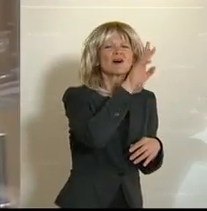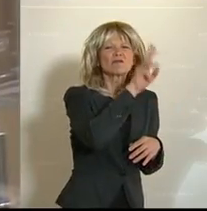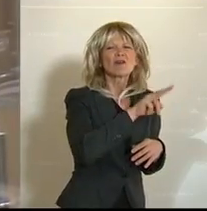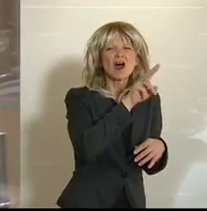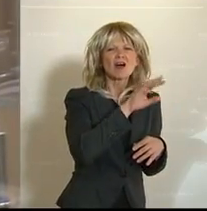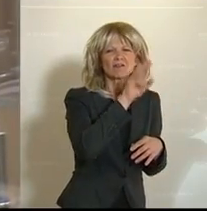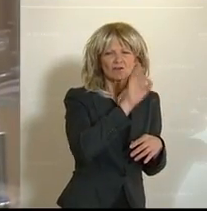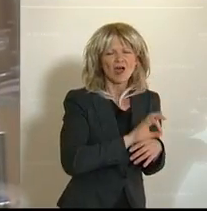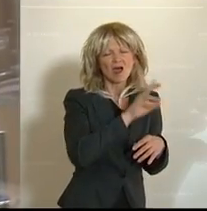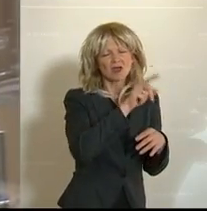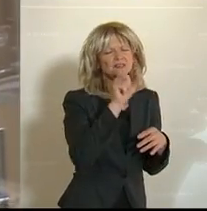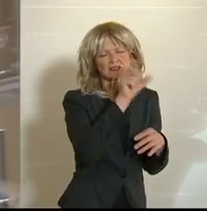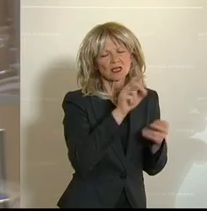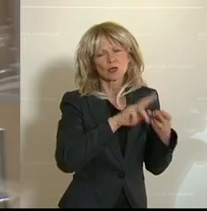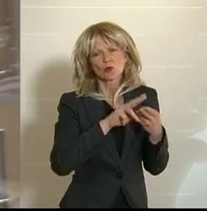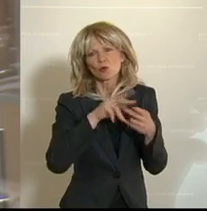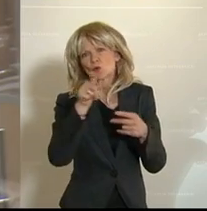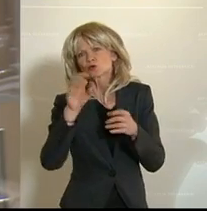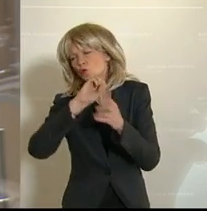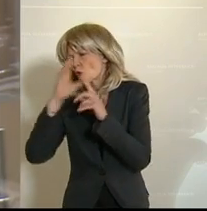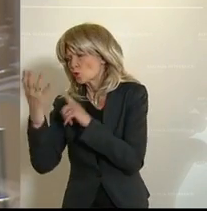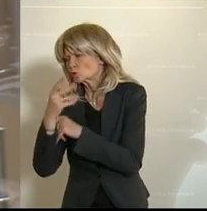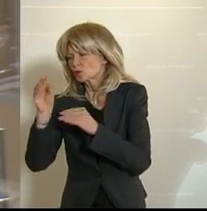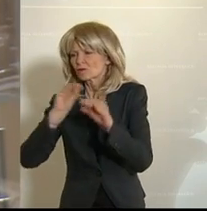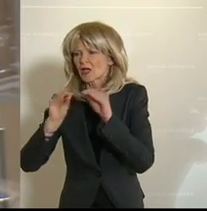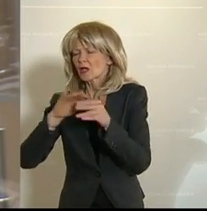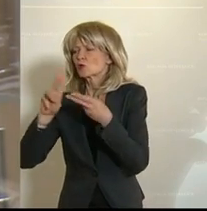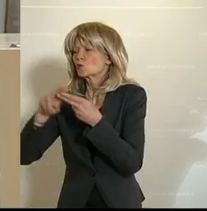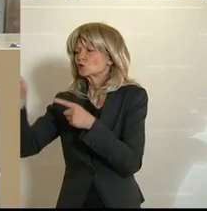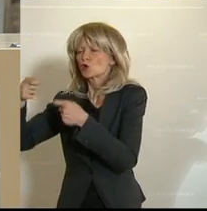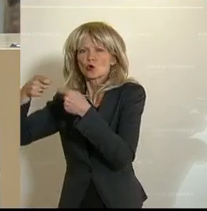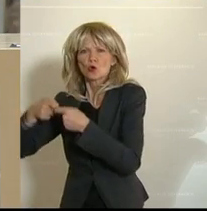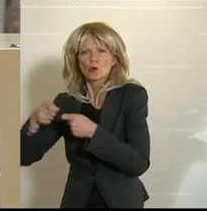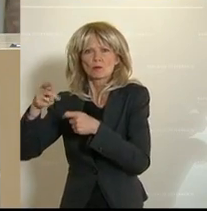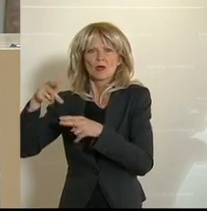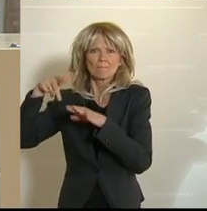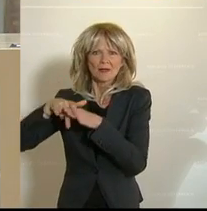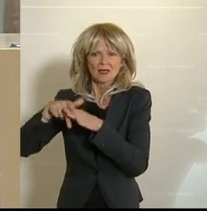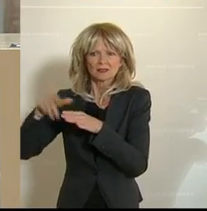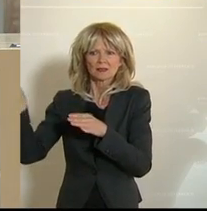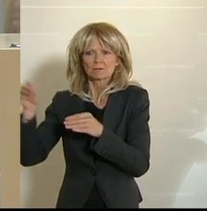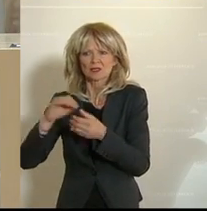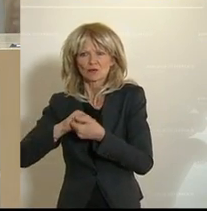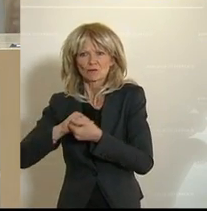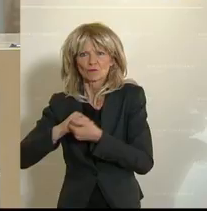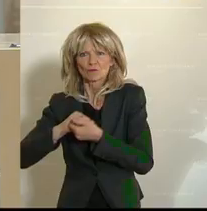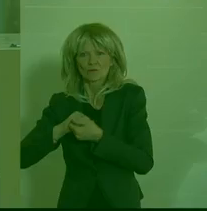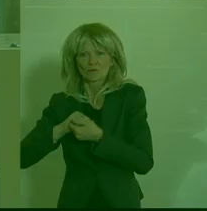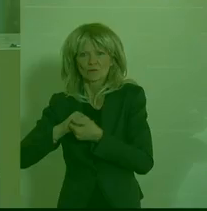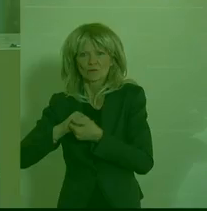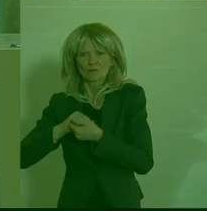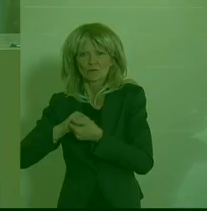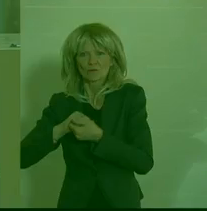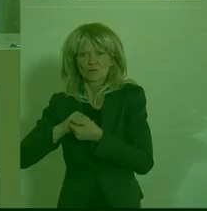dem Integrationshaus als soziale Einrichtung, dem Klub der Behinderten und ihrer Freunde, den Freiwilligen Feuerwehr zu